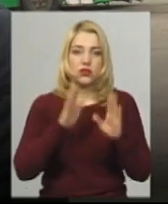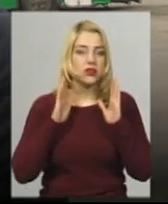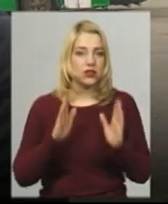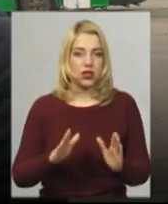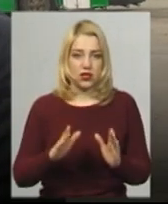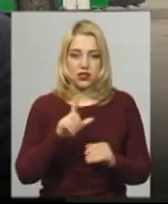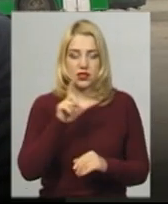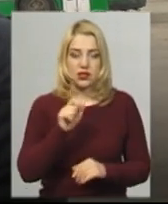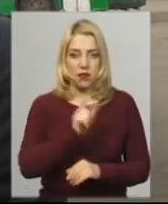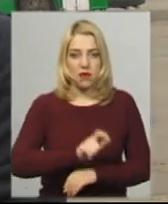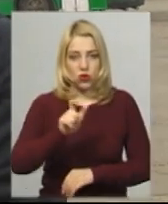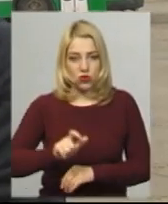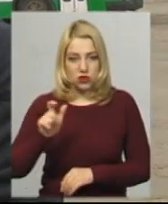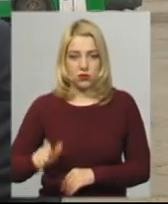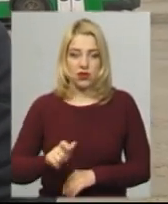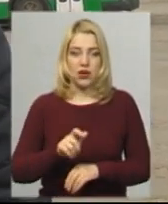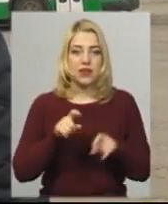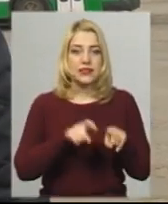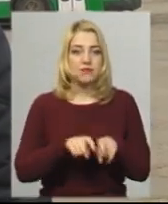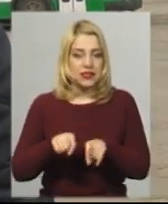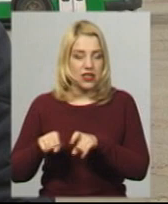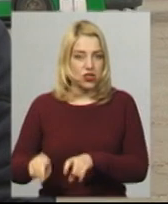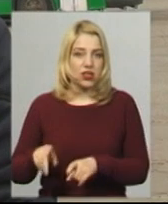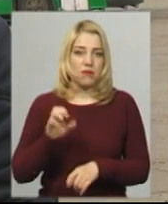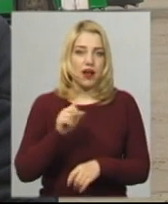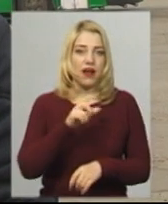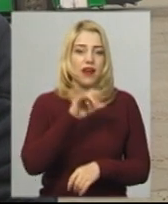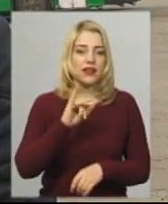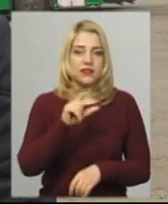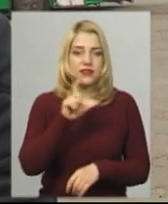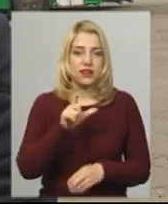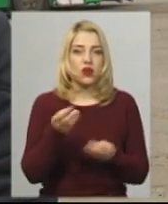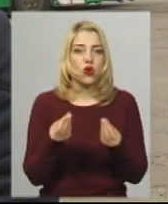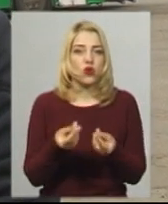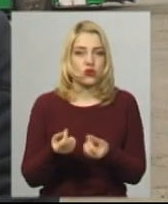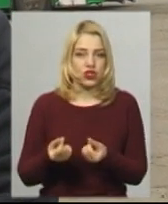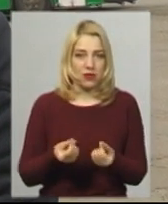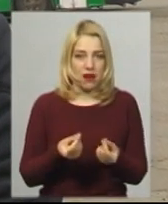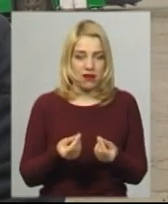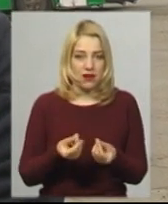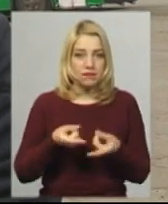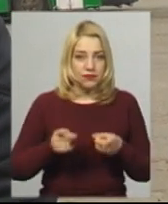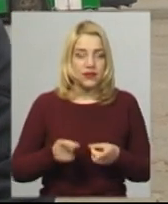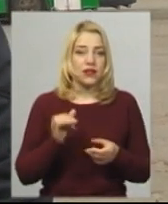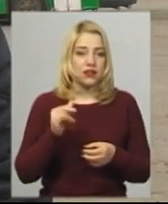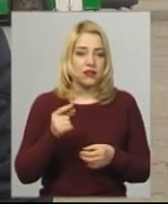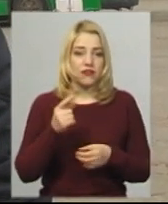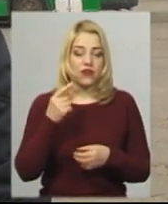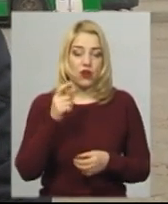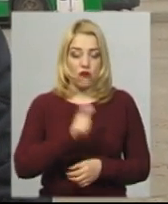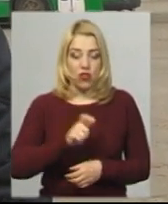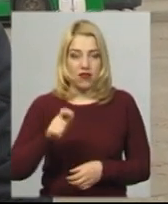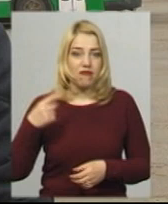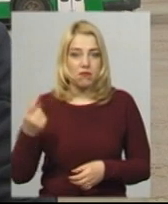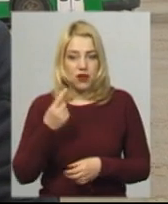мешканцями, не тільки з пасажирами, а ще й з грошима. Тобто вони в першу чергу